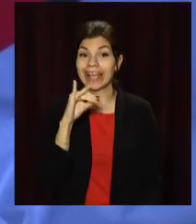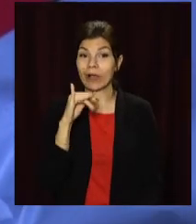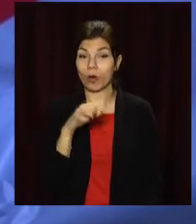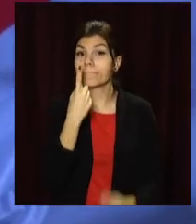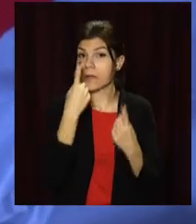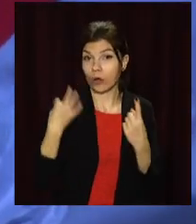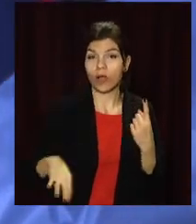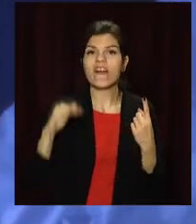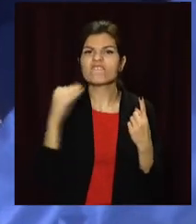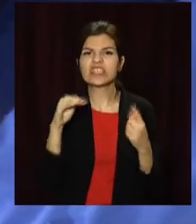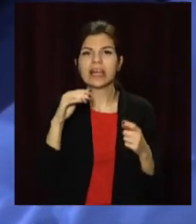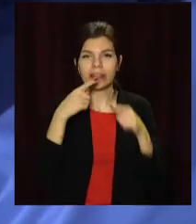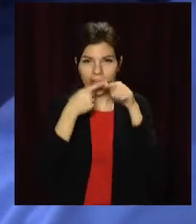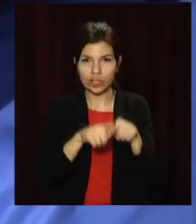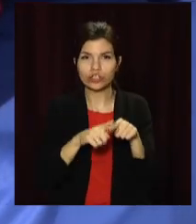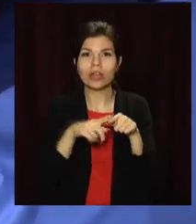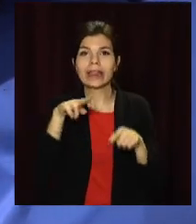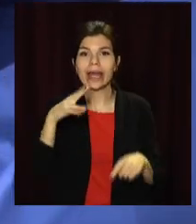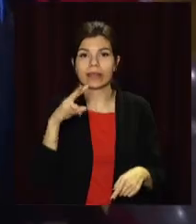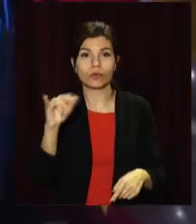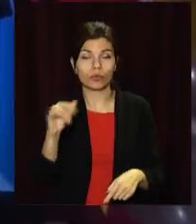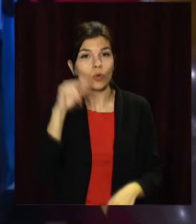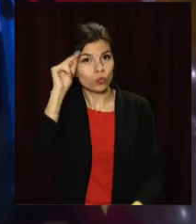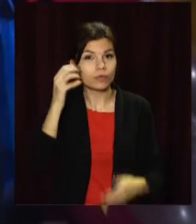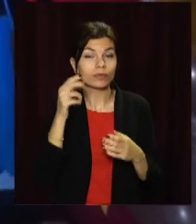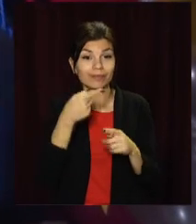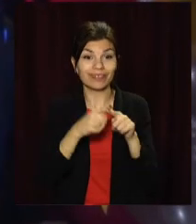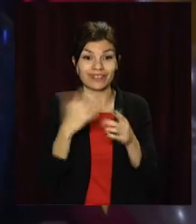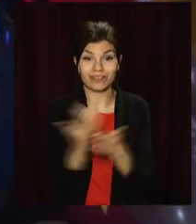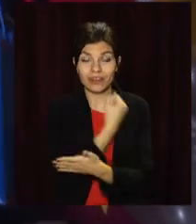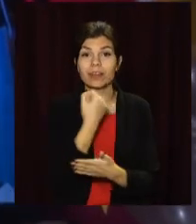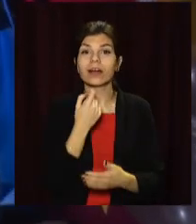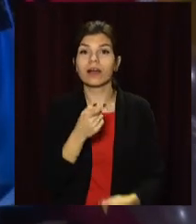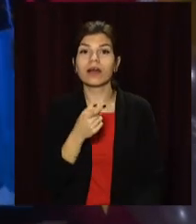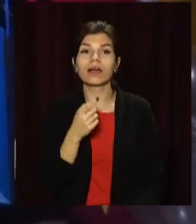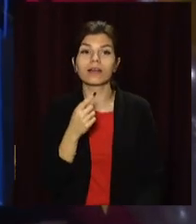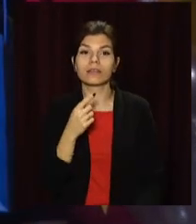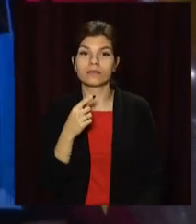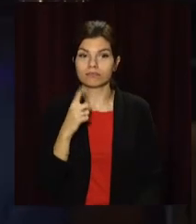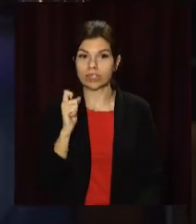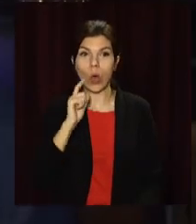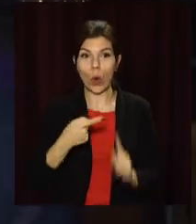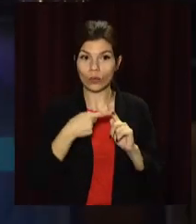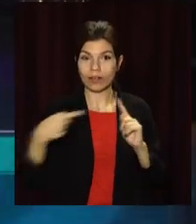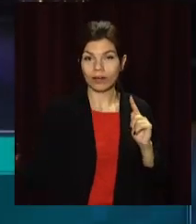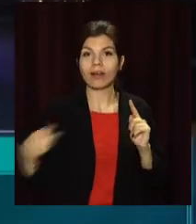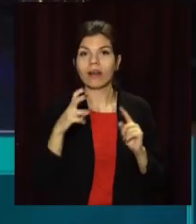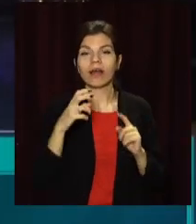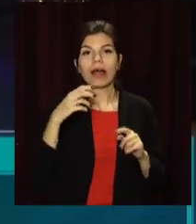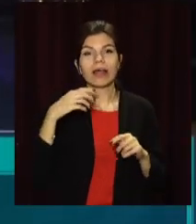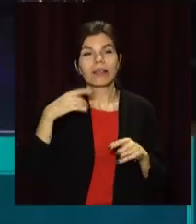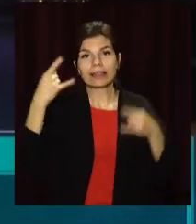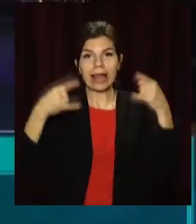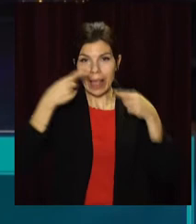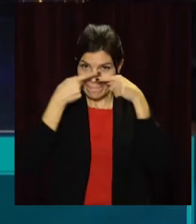факультету ДНУ. Хлопець здобув перемогу у номінації «Новаційний прорив року» за проєкт у сфері телемеханіки. Система телемеханіки дозволяє